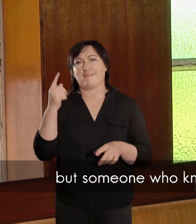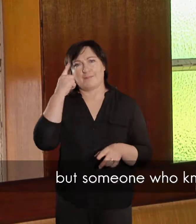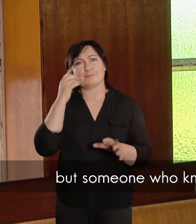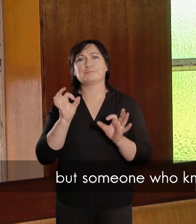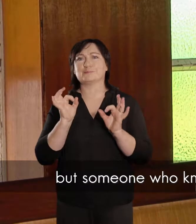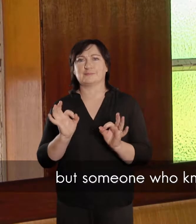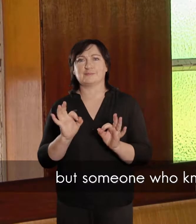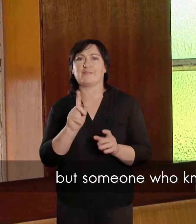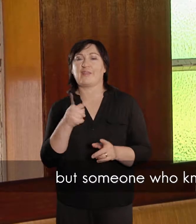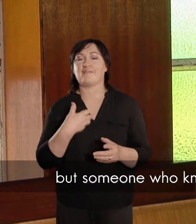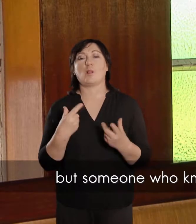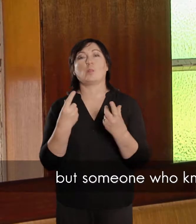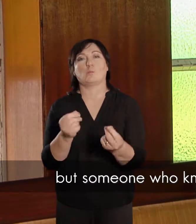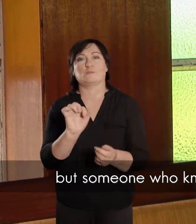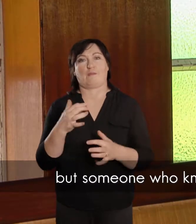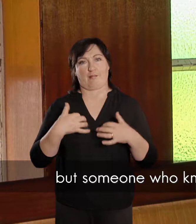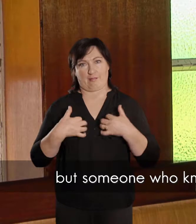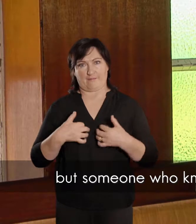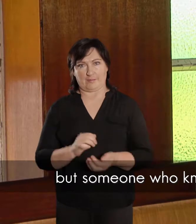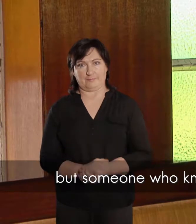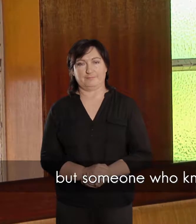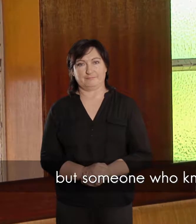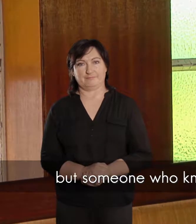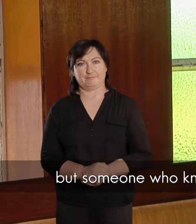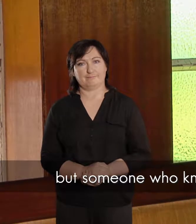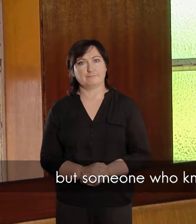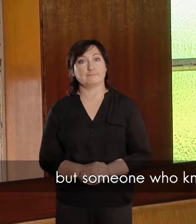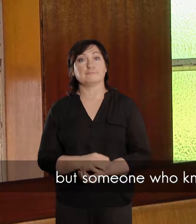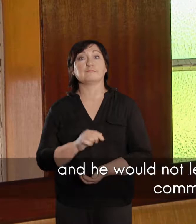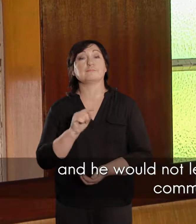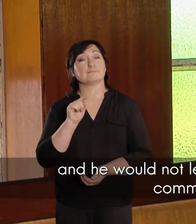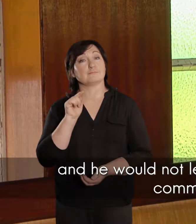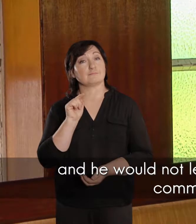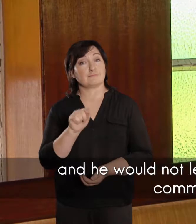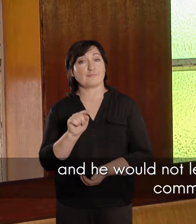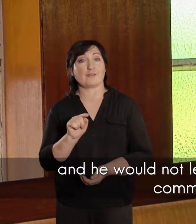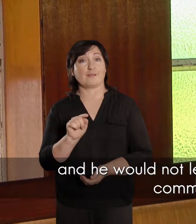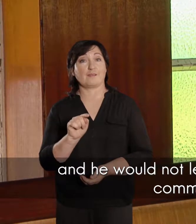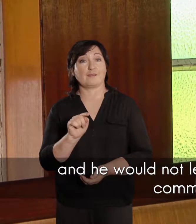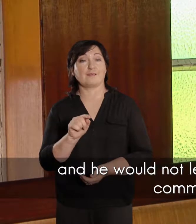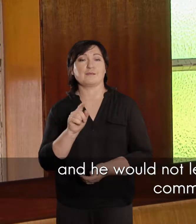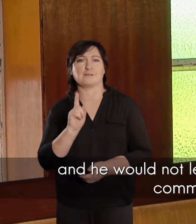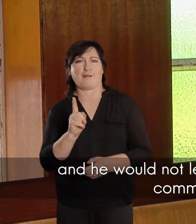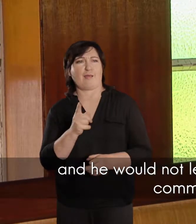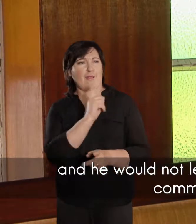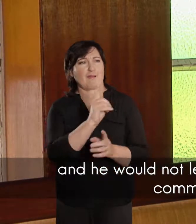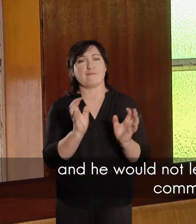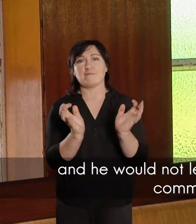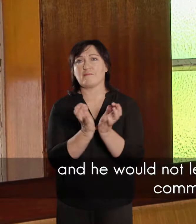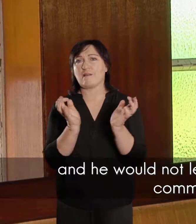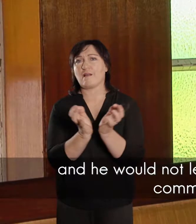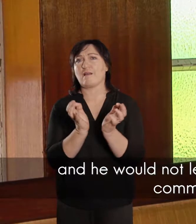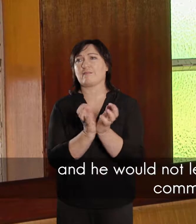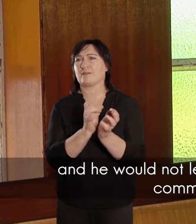nie, maar dat hy in die einde van die dag precies weet, waarna toe hy wil met sy leven, en dat hy nie wegstap van enige